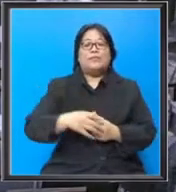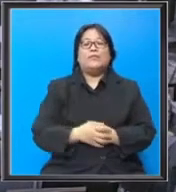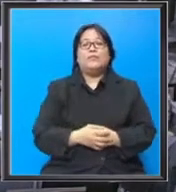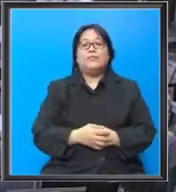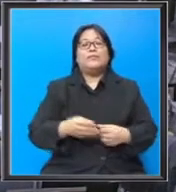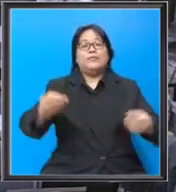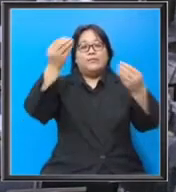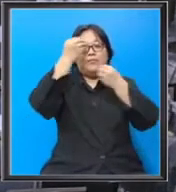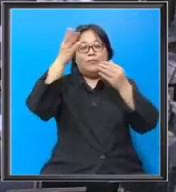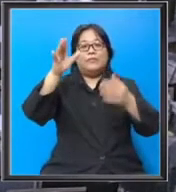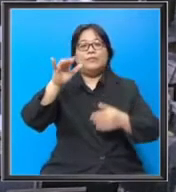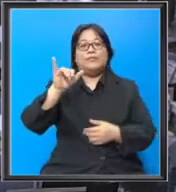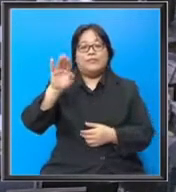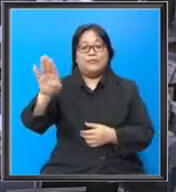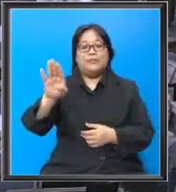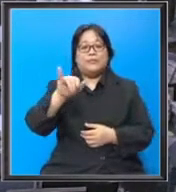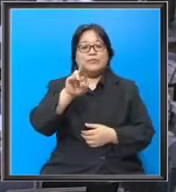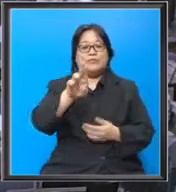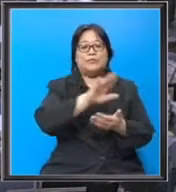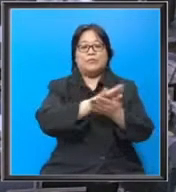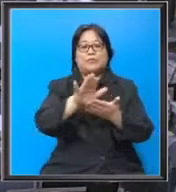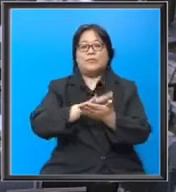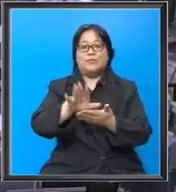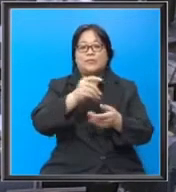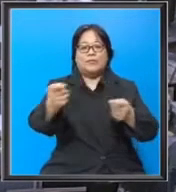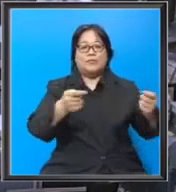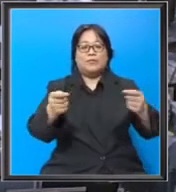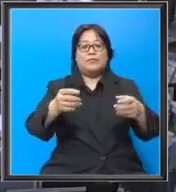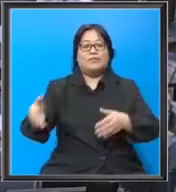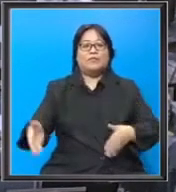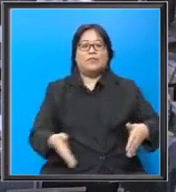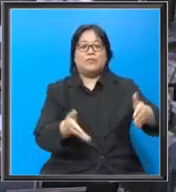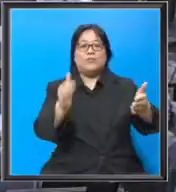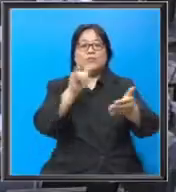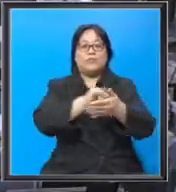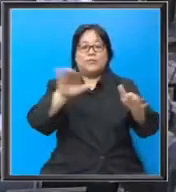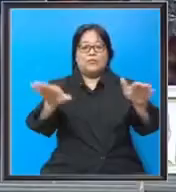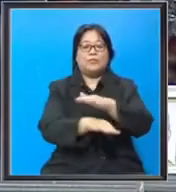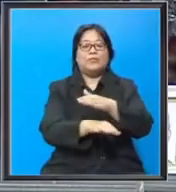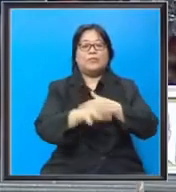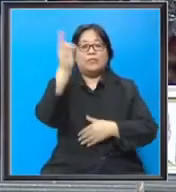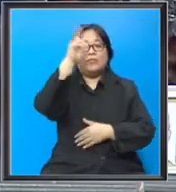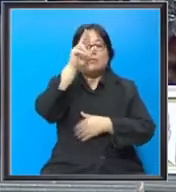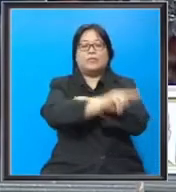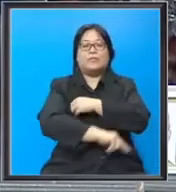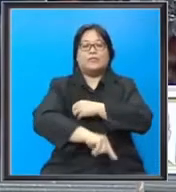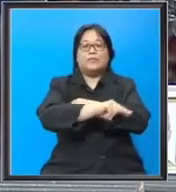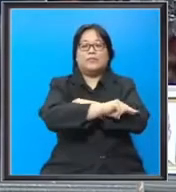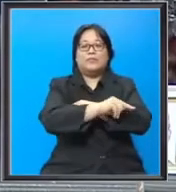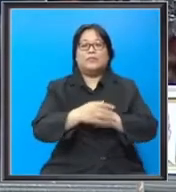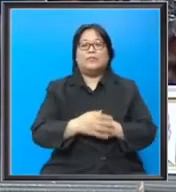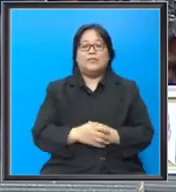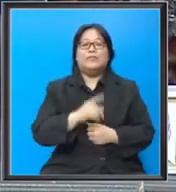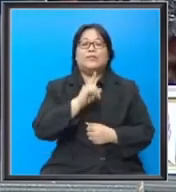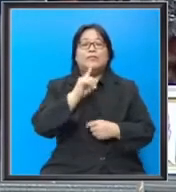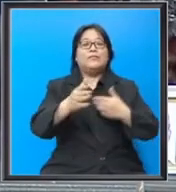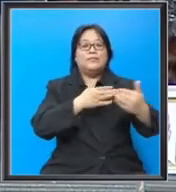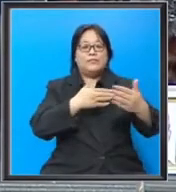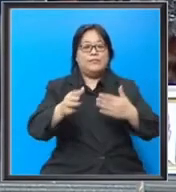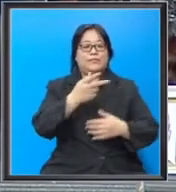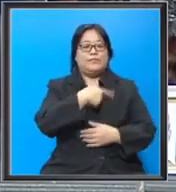Untuk maklumat yang berhormat, isu pembersihan dan penyelegaran sungai ini terletak di bawah bidang kuasa Kerajaan Negeri. Walaupun